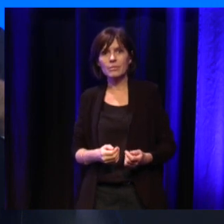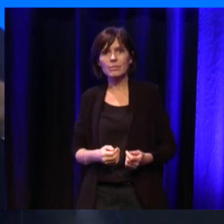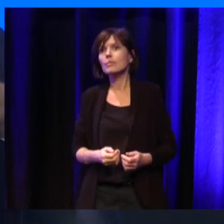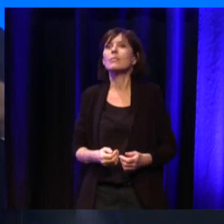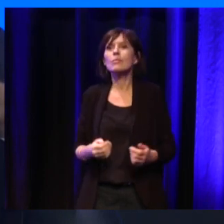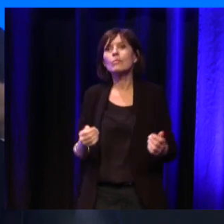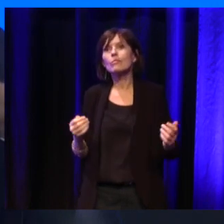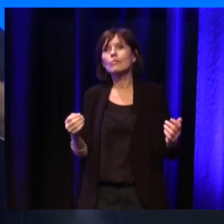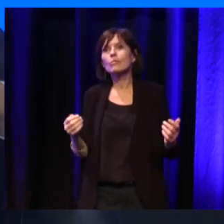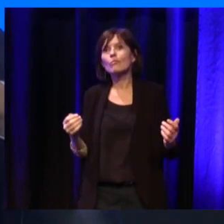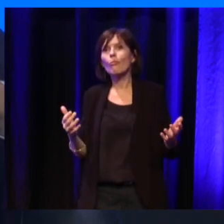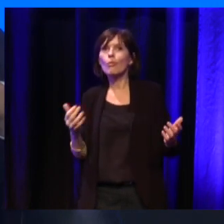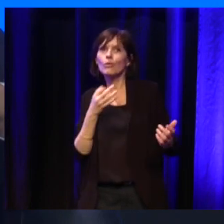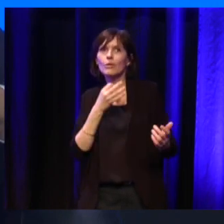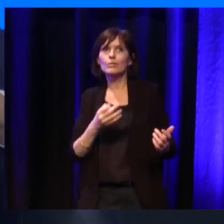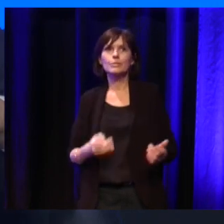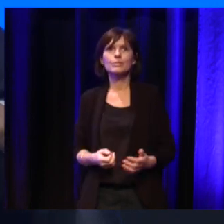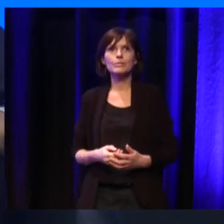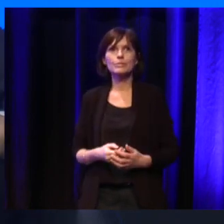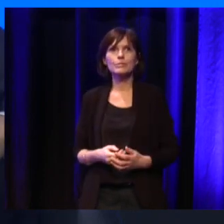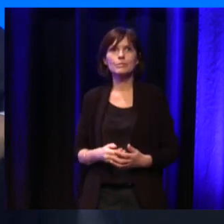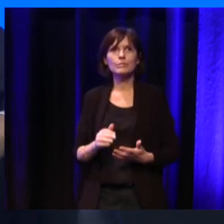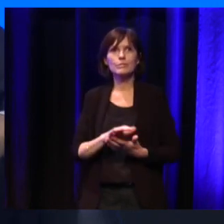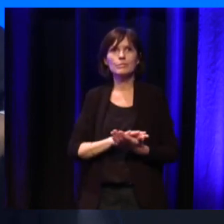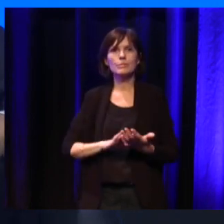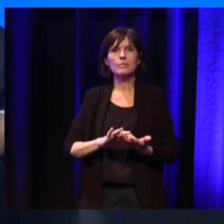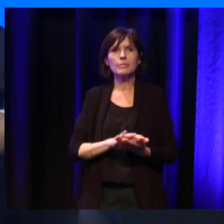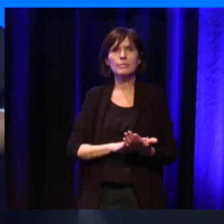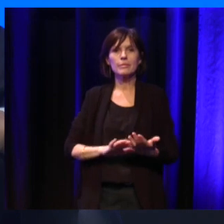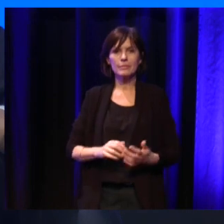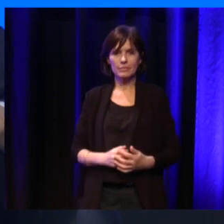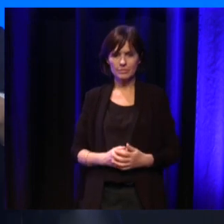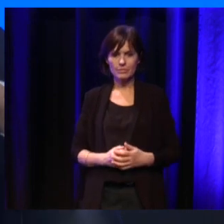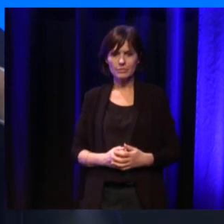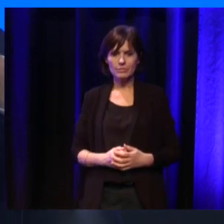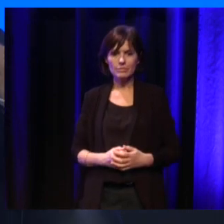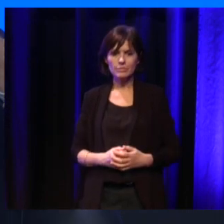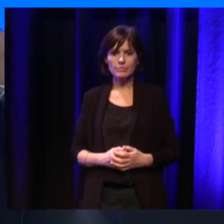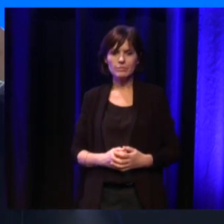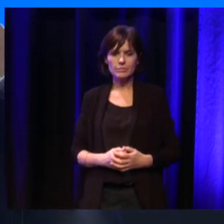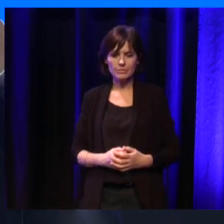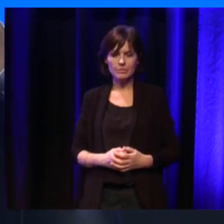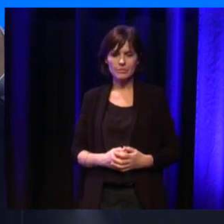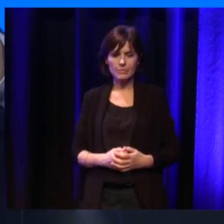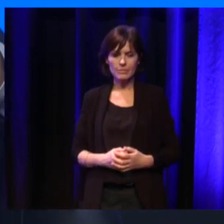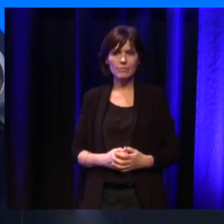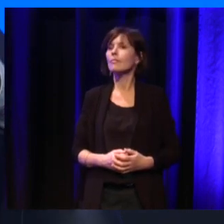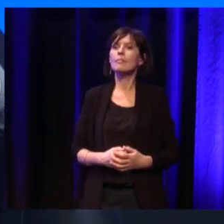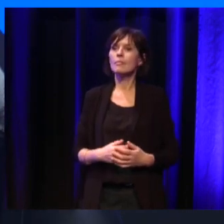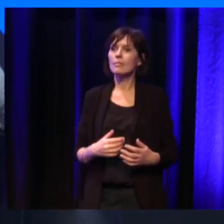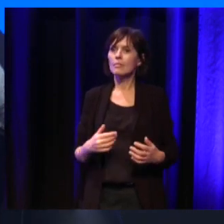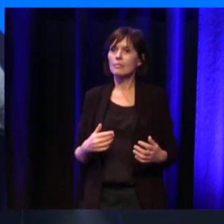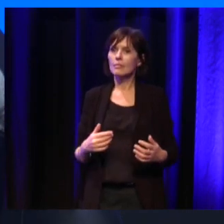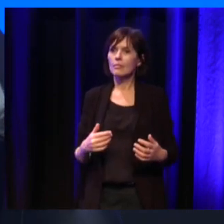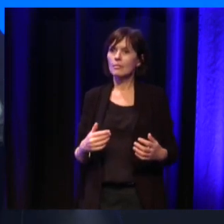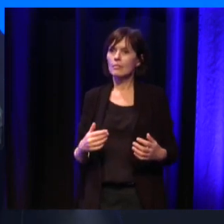je dirais, enfin, excusez-moi, c'est quel soit, quel, le handicap, c'est